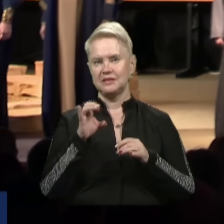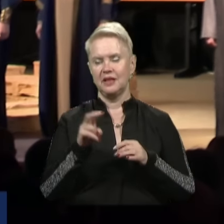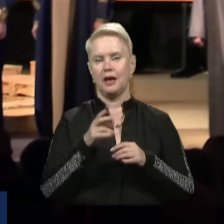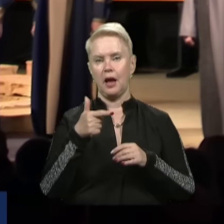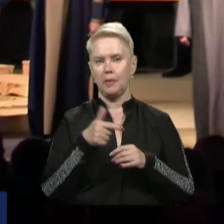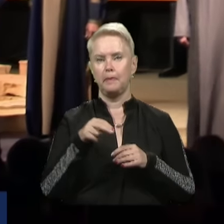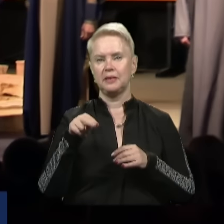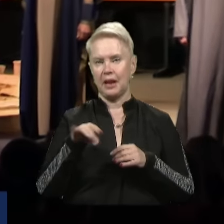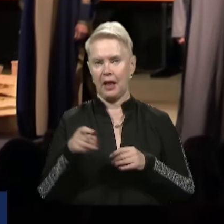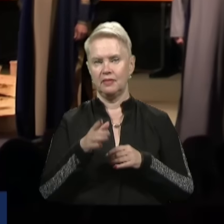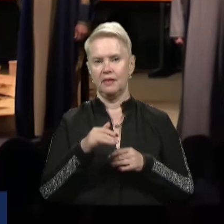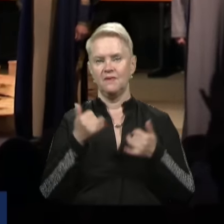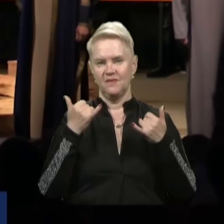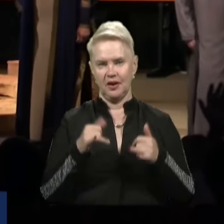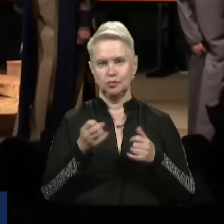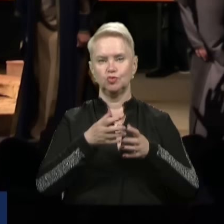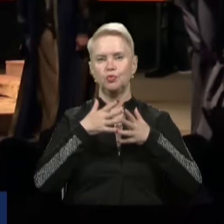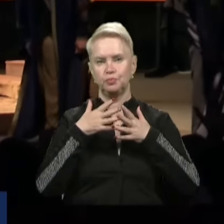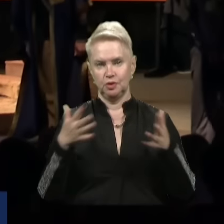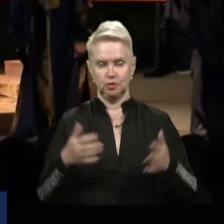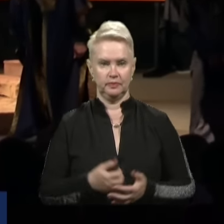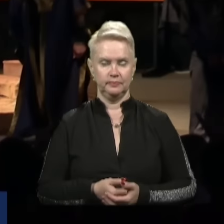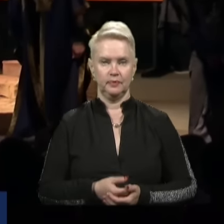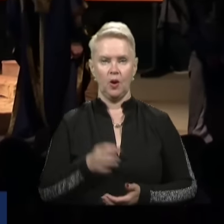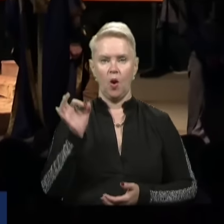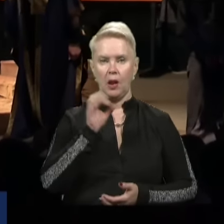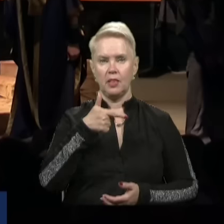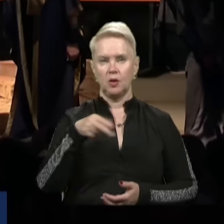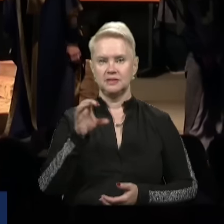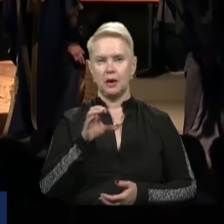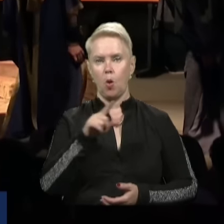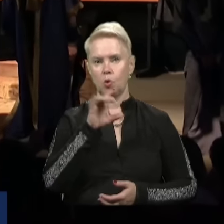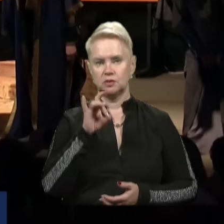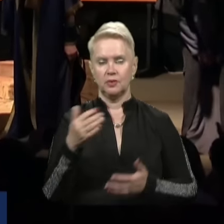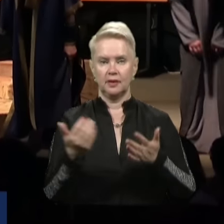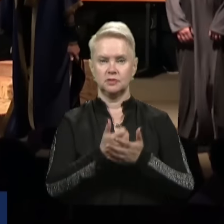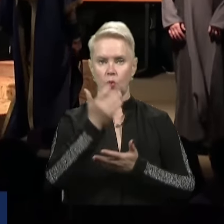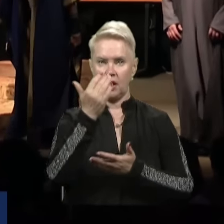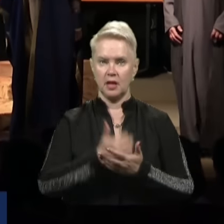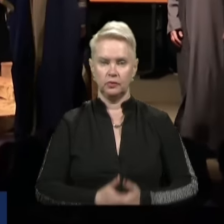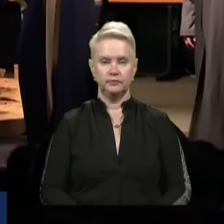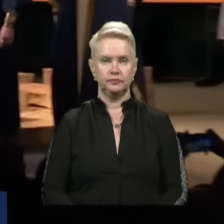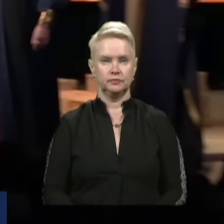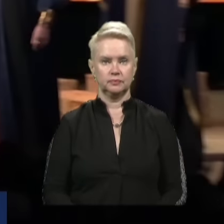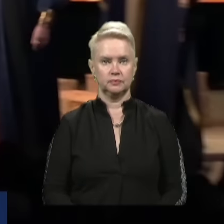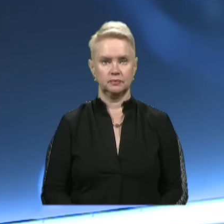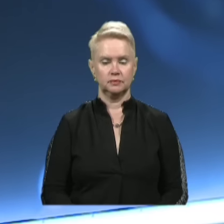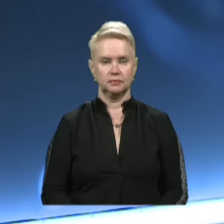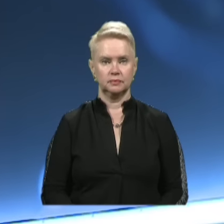«Гельферд» та «Петренко» вразять їх ще більше. Олена Городецька, Сергій Озеров, новини 11 каналу.